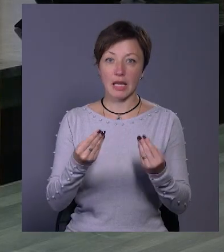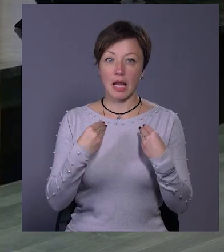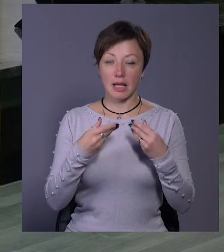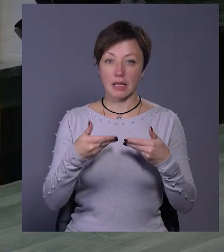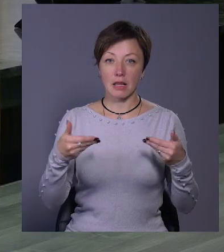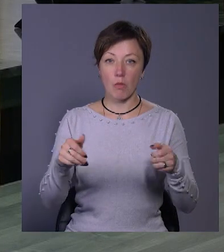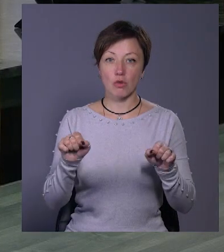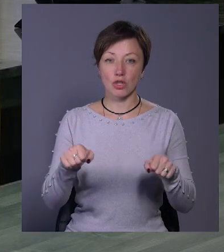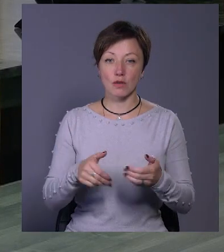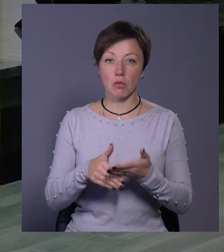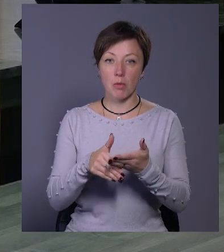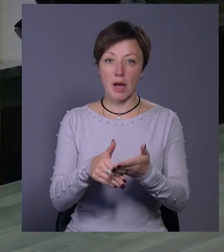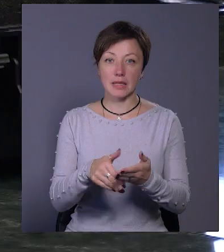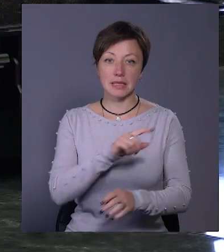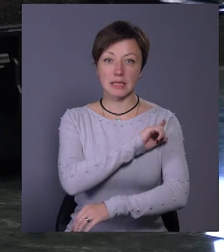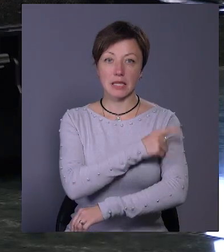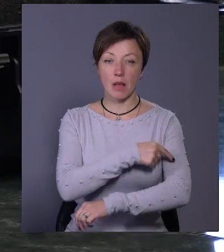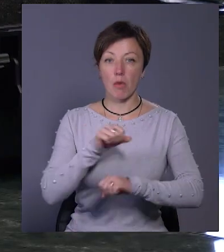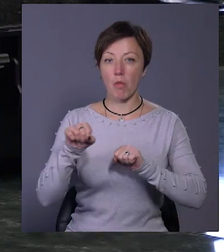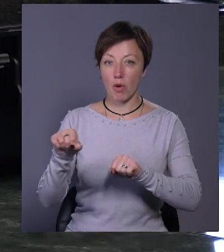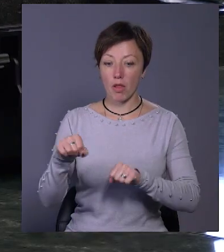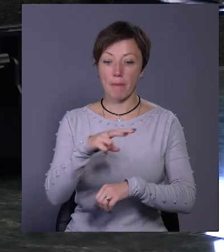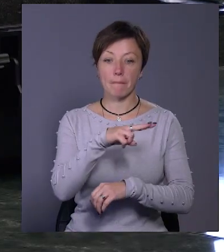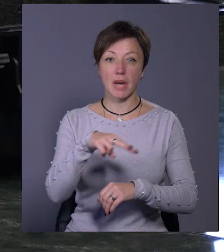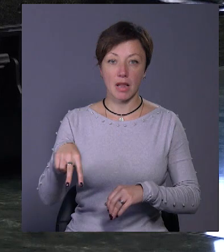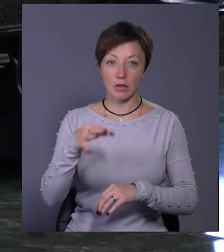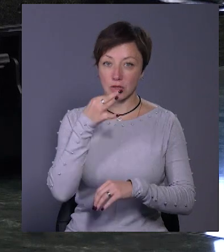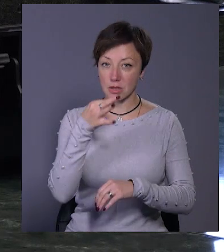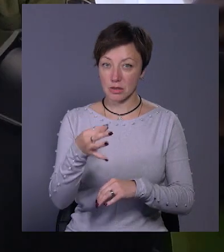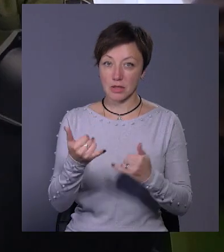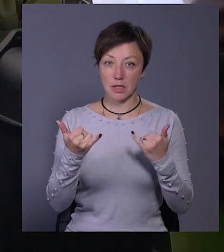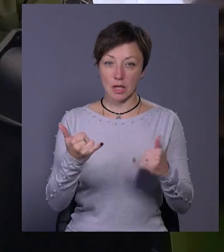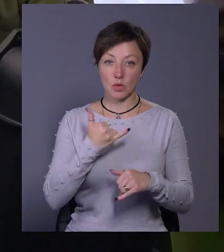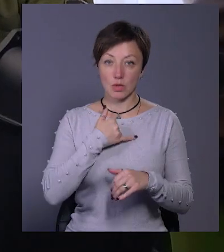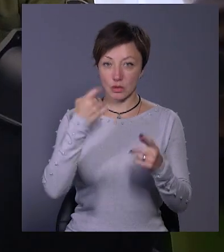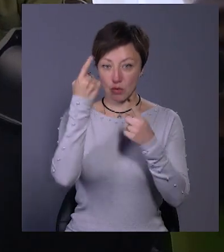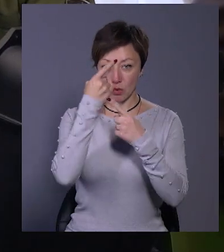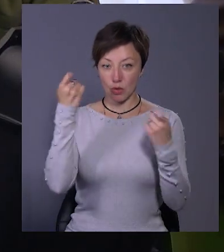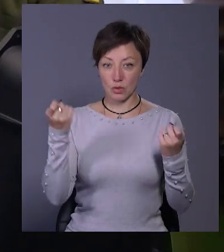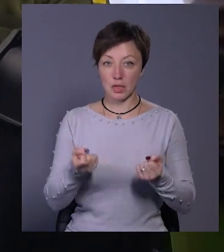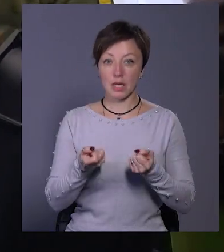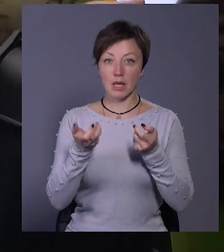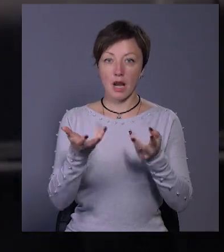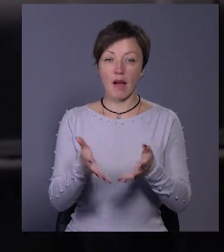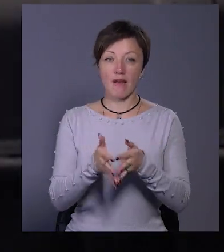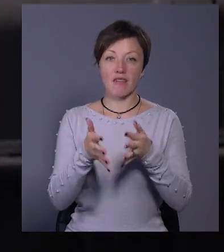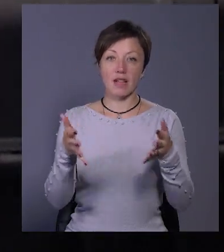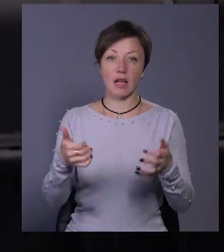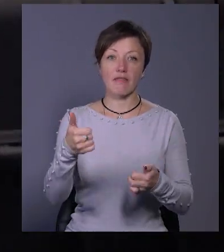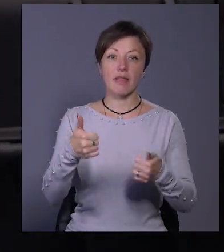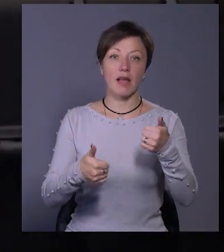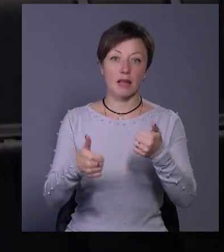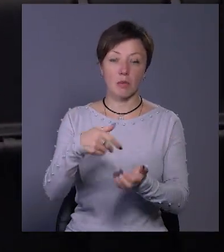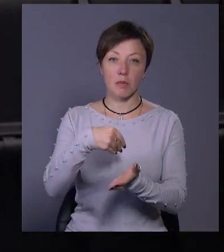можливість допомагати силам оборони. Паралельно зазначу, що наразі в нас оголошено кілька великих тендерів на придбання